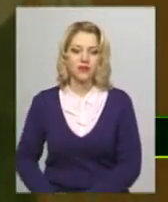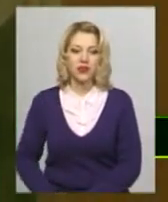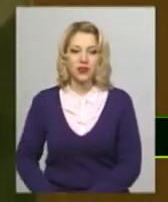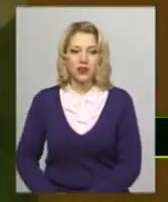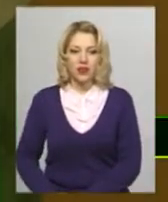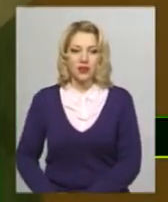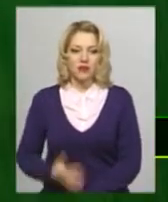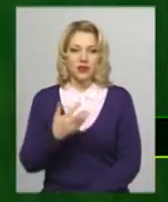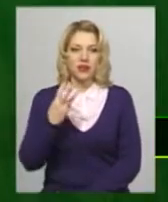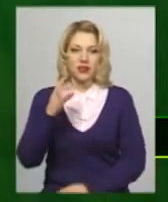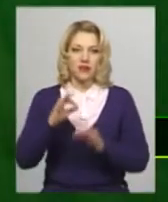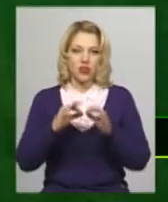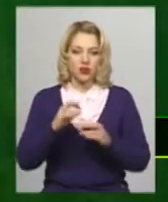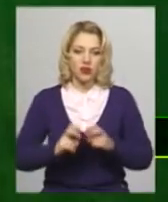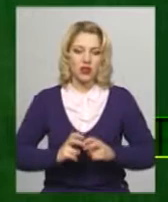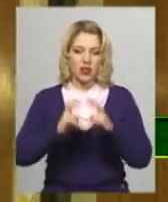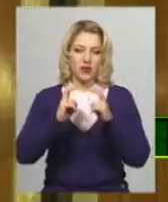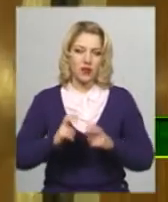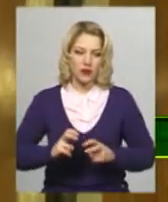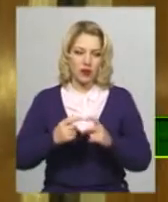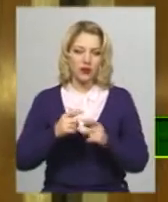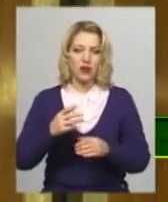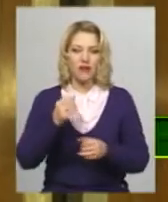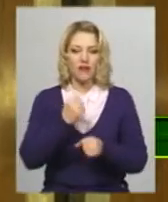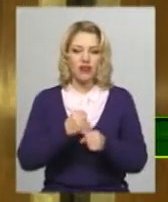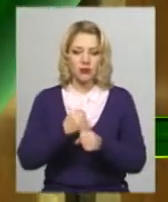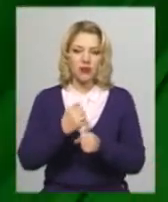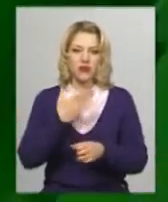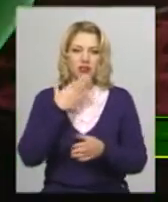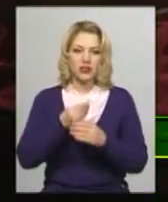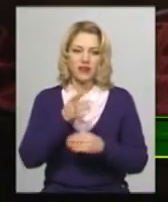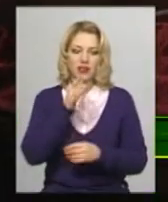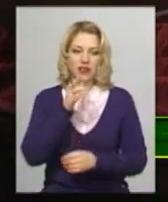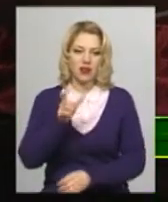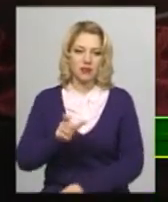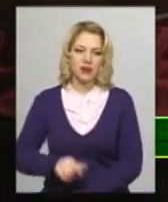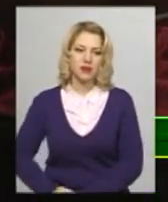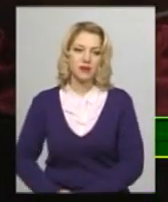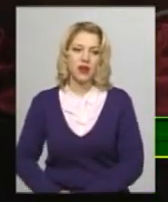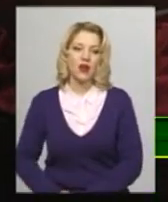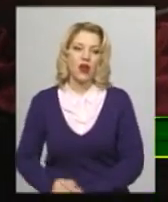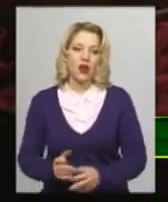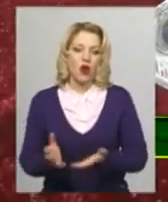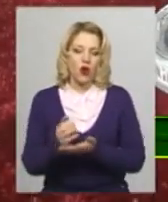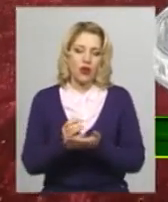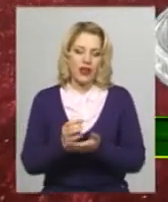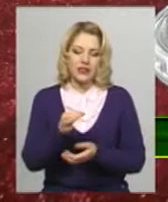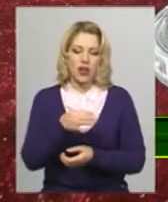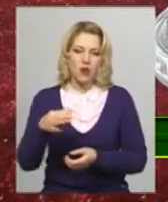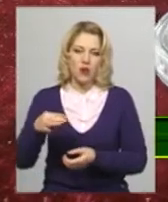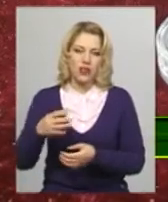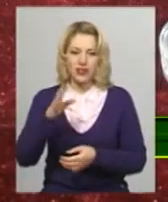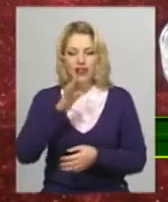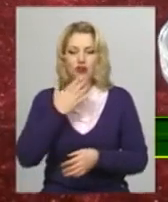53 відсотки ліфтів, багатоповерхівок в Хмельницькому відпрацювали свій термін. Колекція монет Національного банку України стала